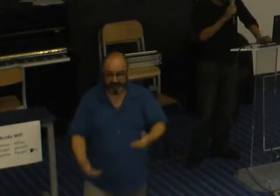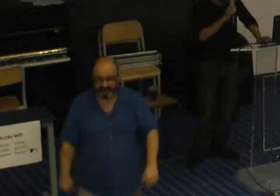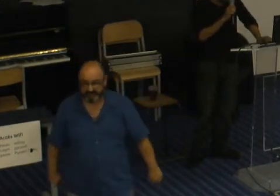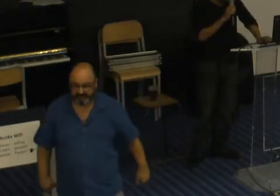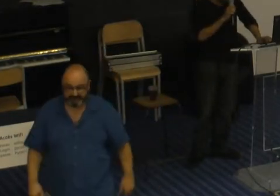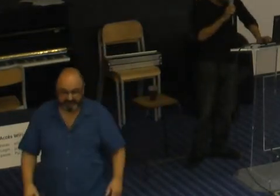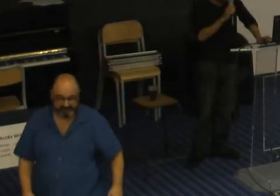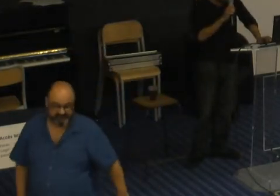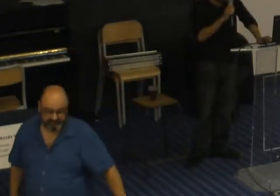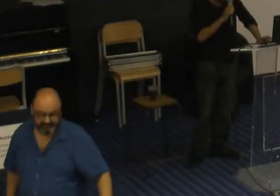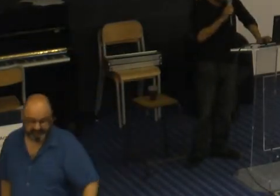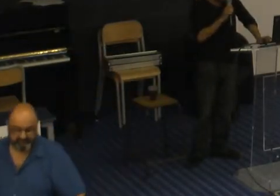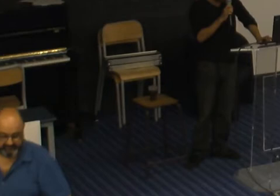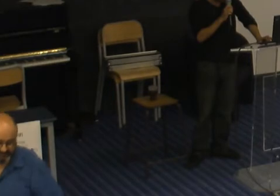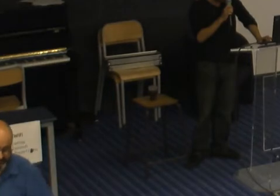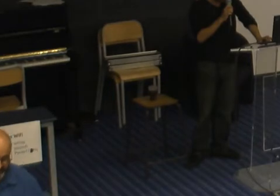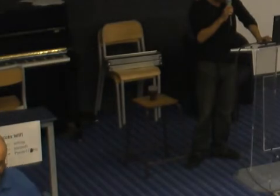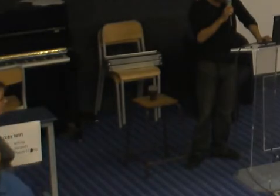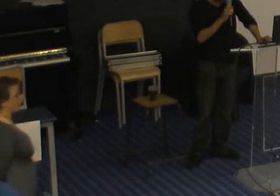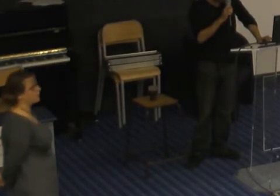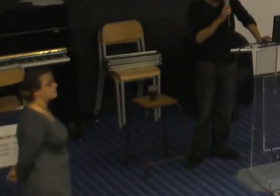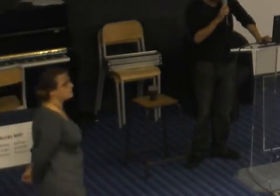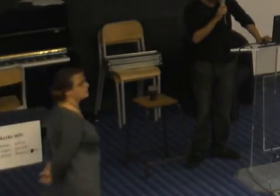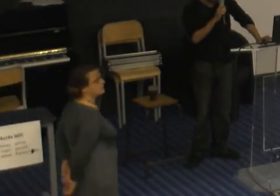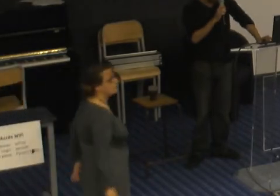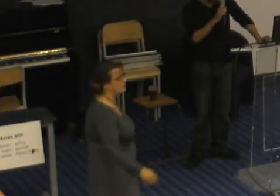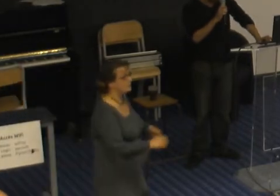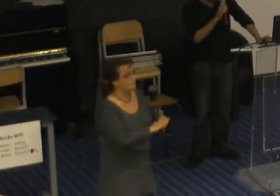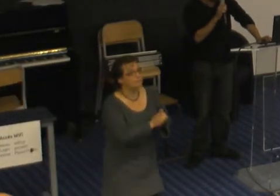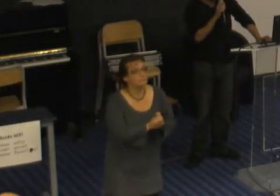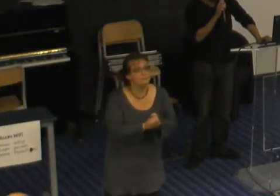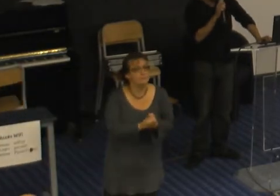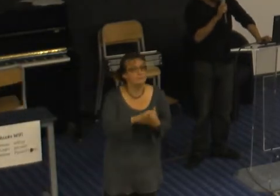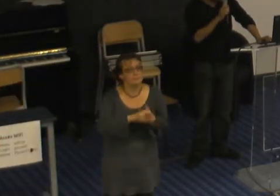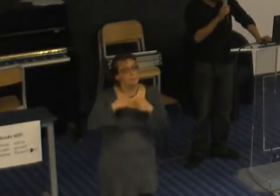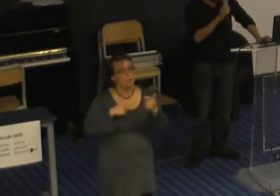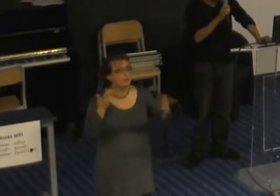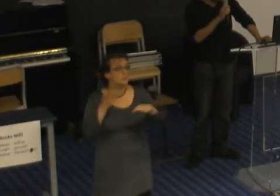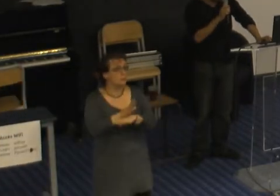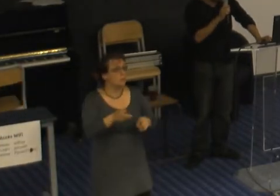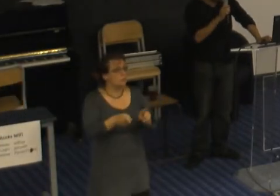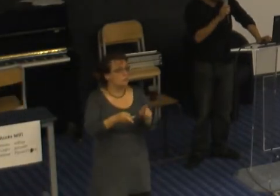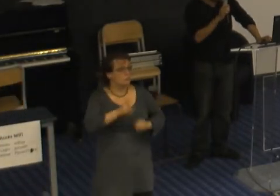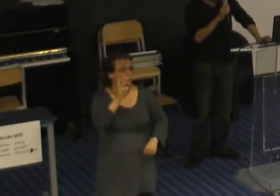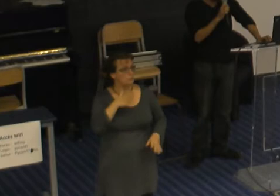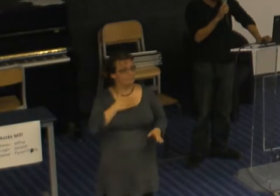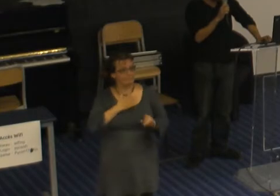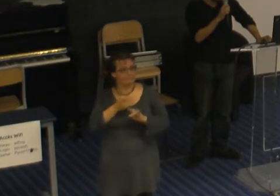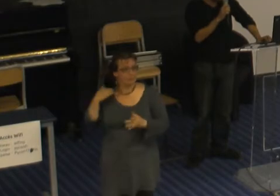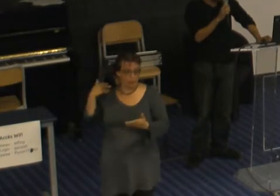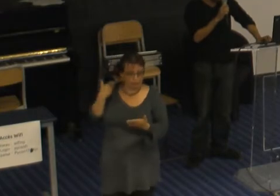Donc là, je vais faire un retour un peu plus personnel. Moi, mon expérience à moi qui n'est pas la vérité absolue,